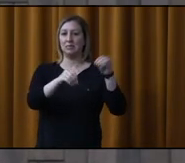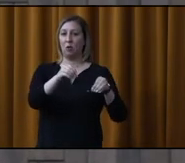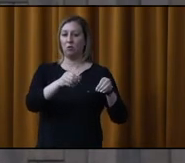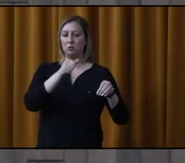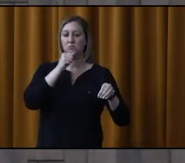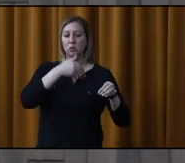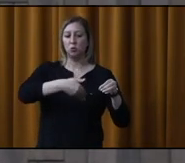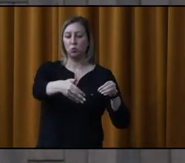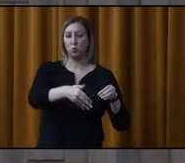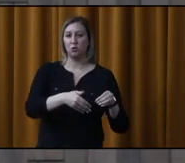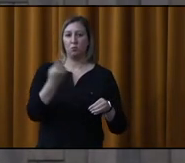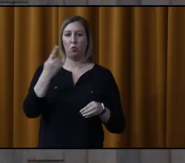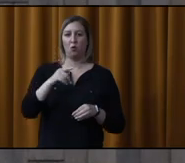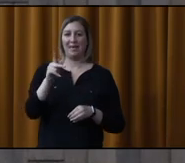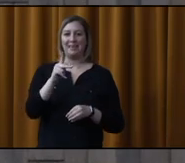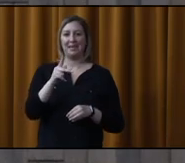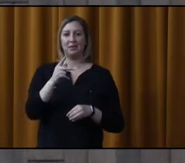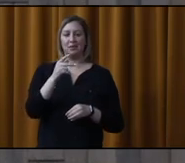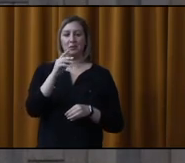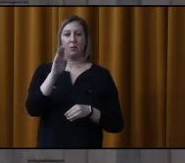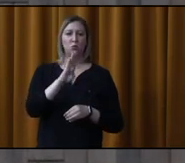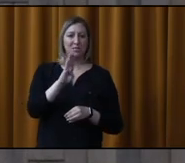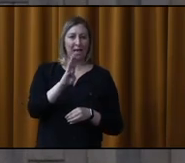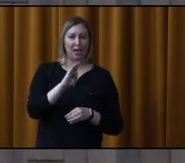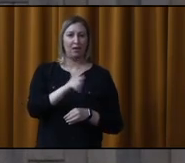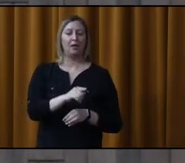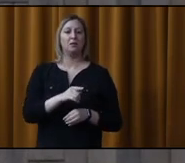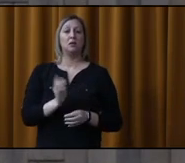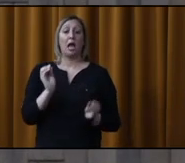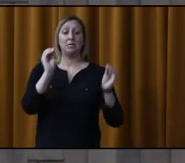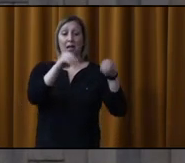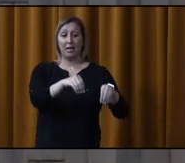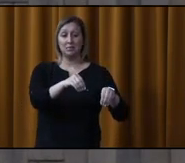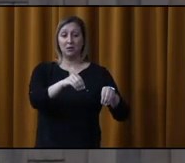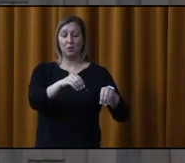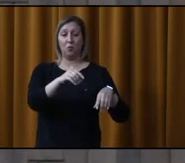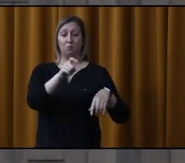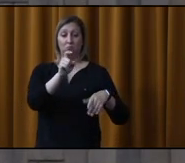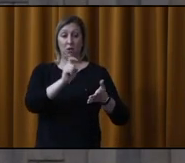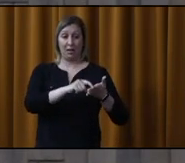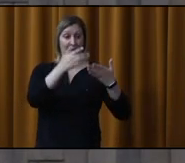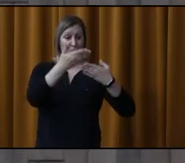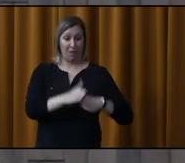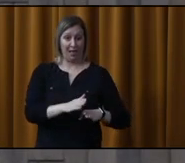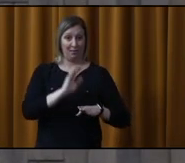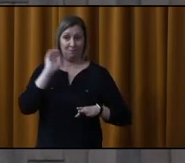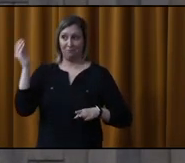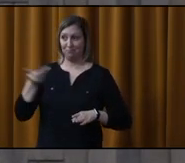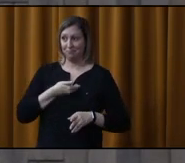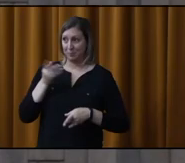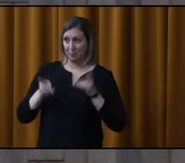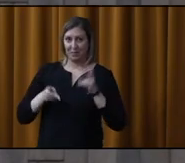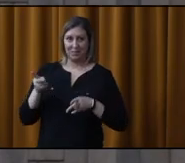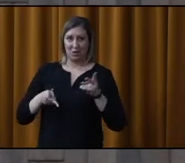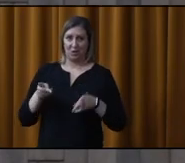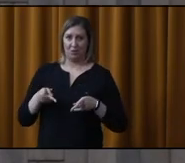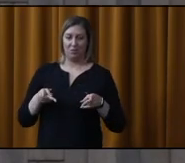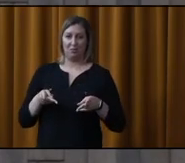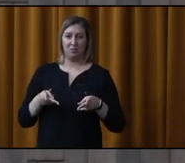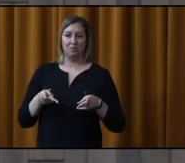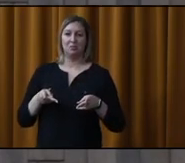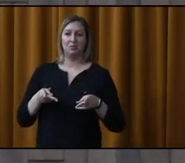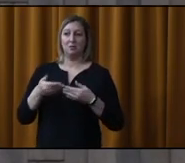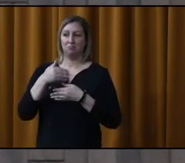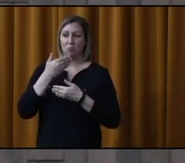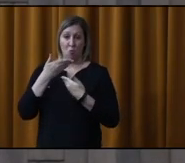s'en viennent pour Catherine Bousquet. Et là, l'opération qu'on va faire, c'est que la journée que Catherine Bousquet va être fin et prête pour accueillir les gens, on va fermer le parc